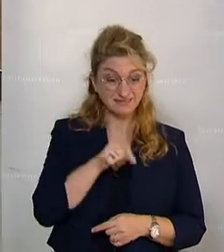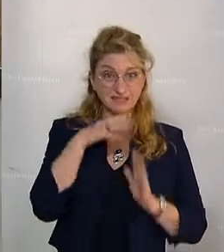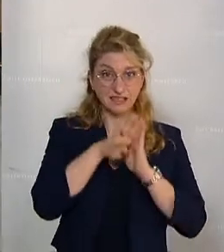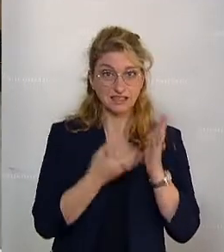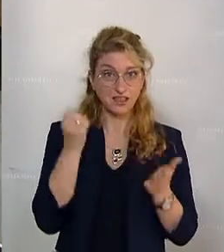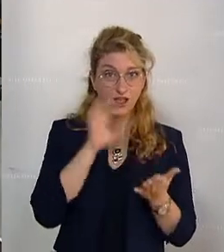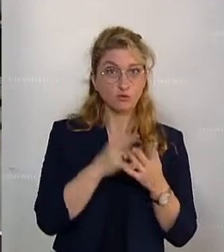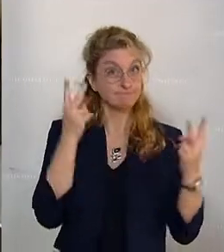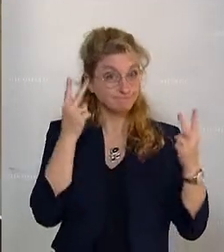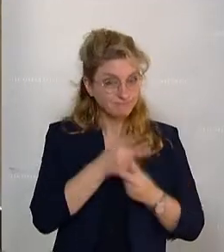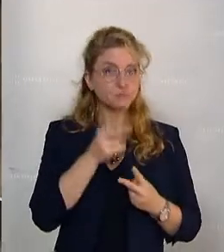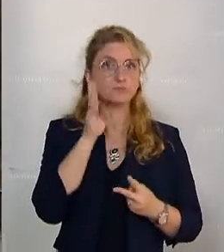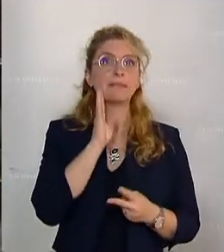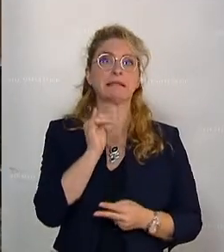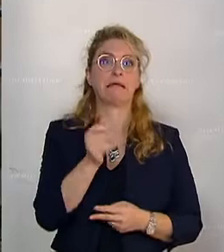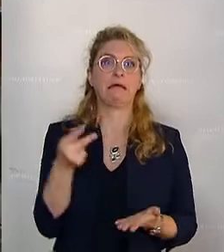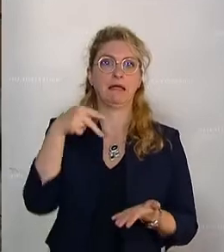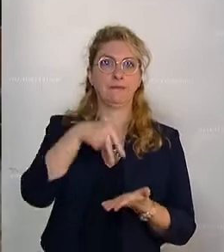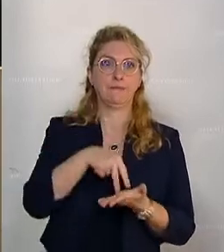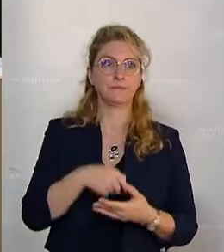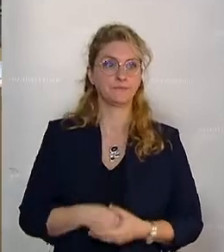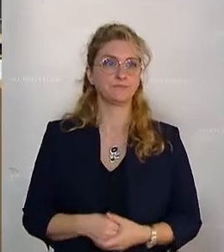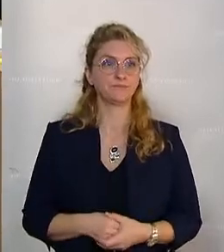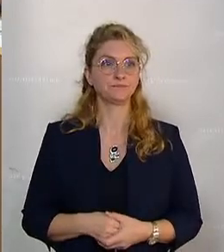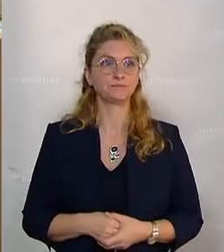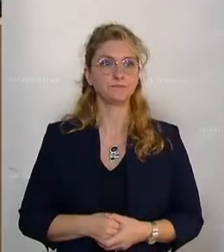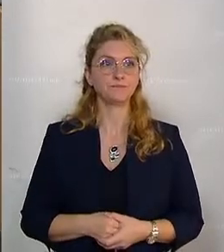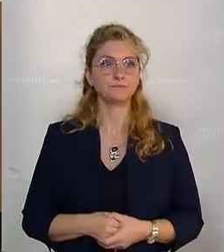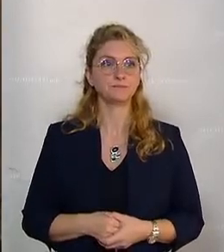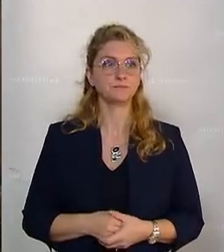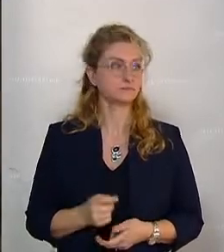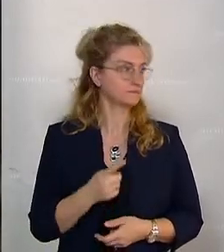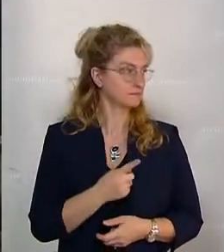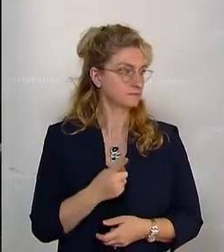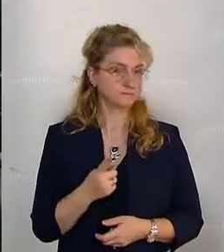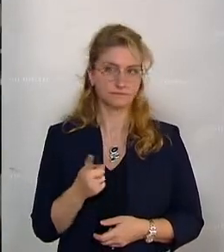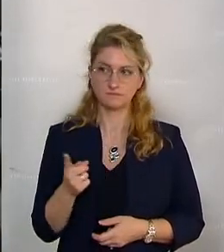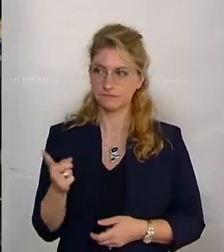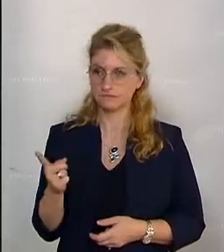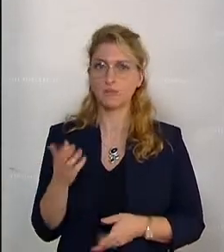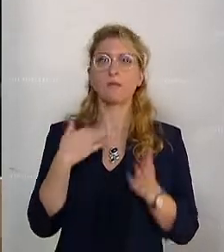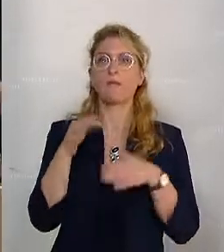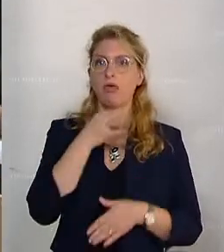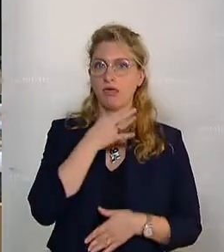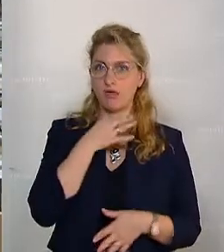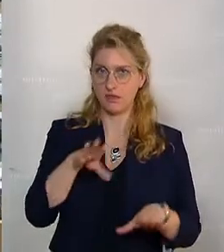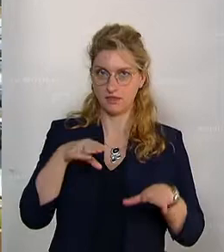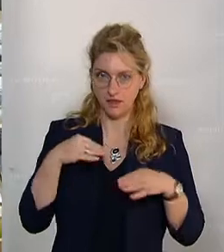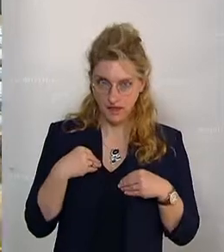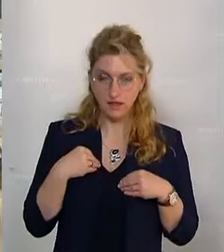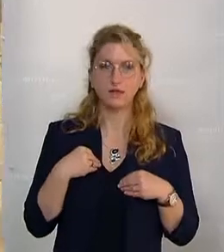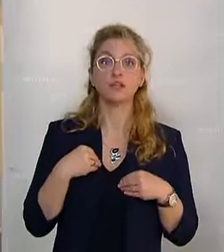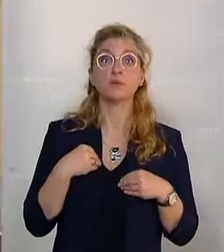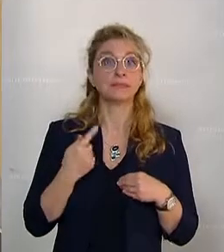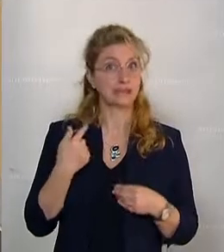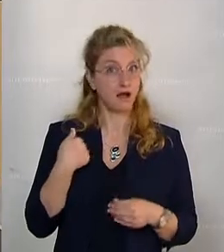zustimmen, um ein bejahendes Zeichen. Das ist mehrheitlich angenommen. Ausdrücklich